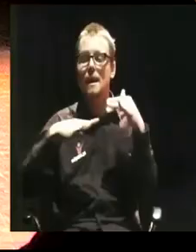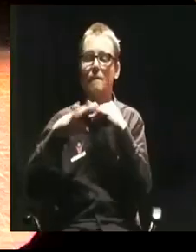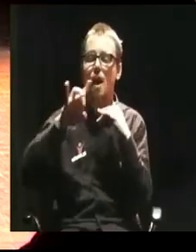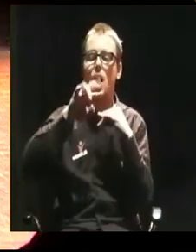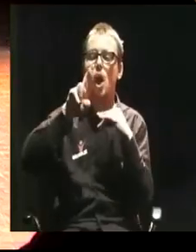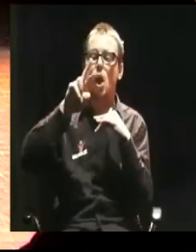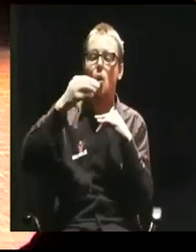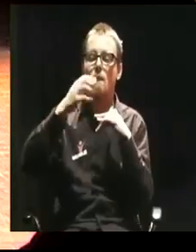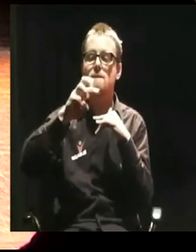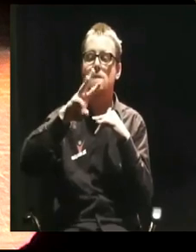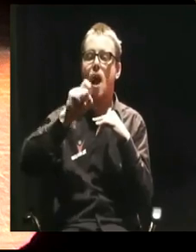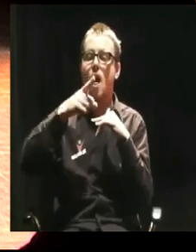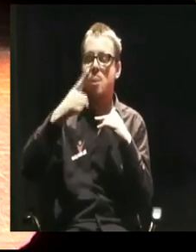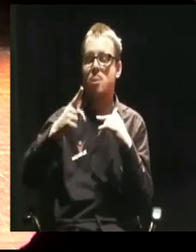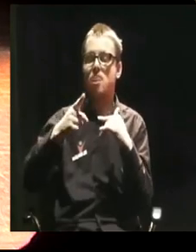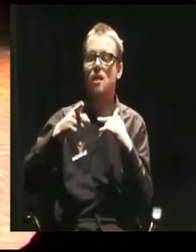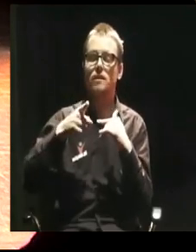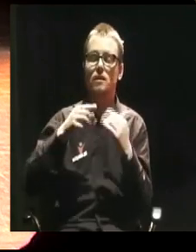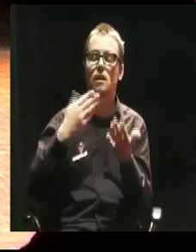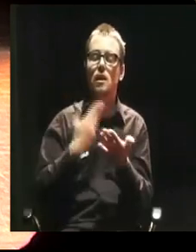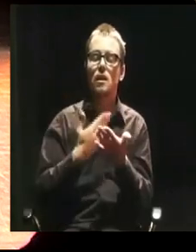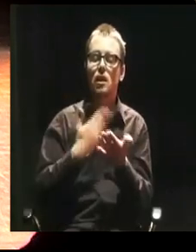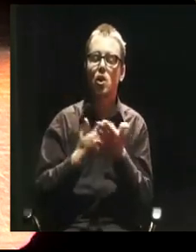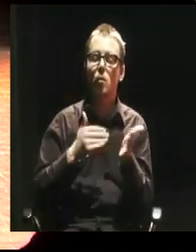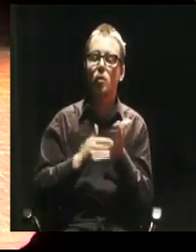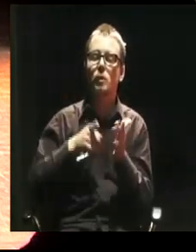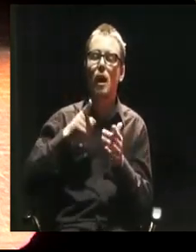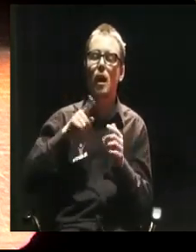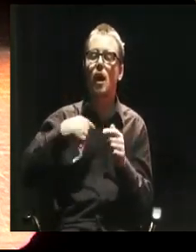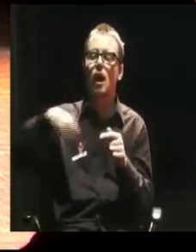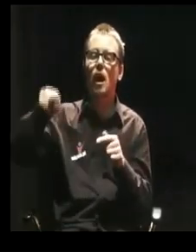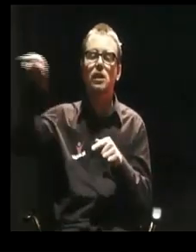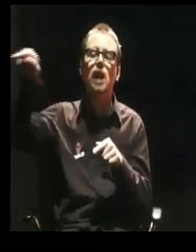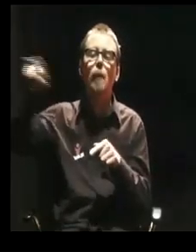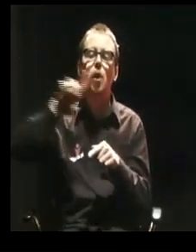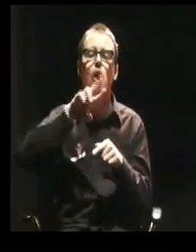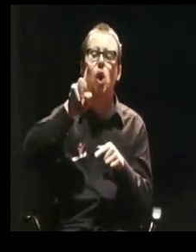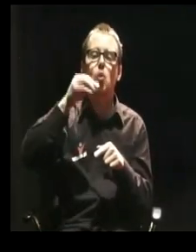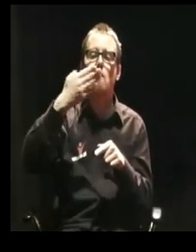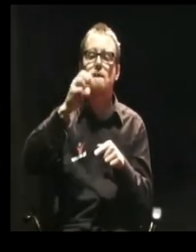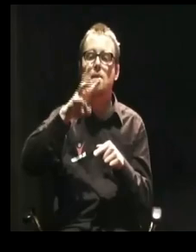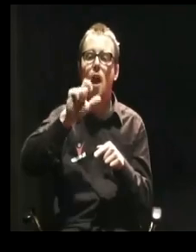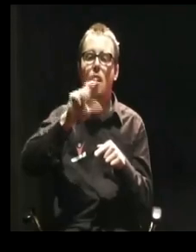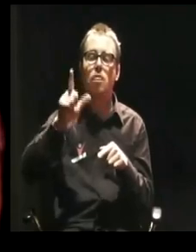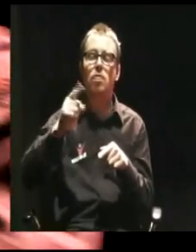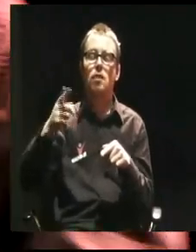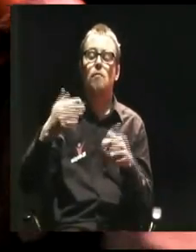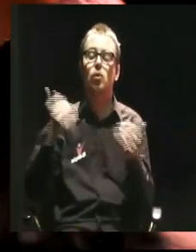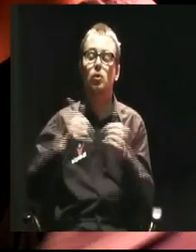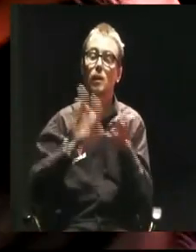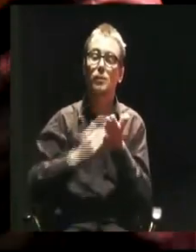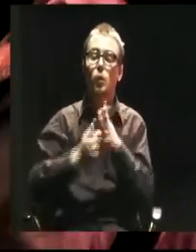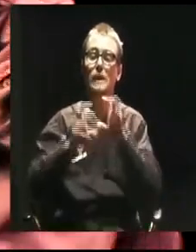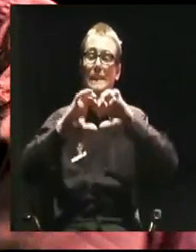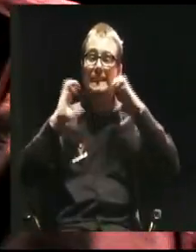mistrzostwa w surfingu. Zrobić przy 50 tysiącach ludzi, którzy mogą sobie siedzieć, słuchać tego komentatora, którego wreszcie słychać.